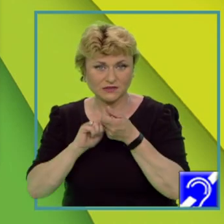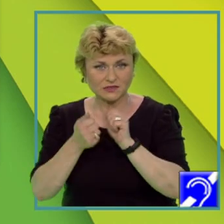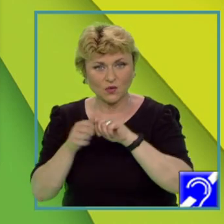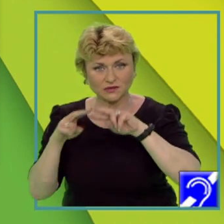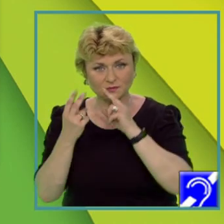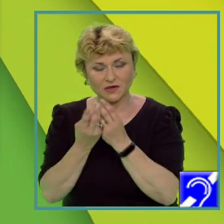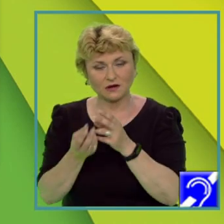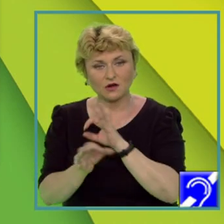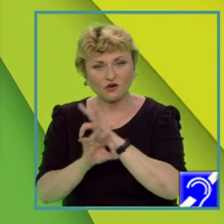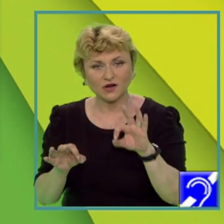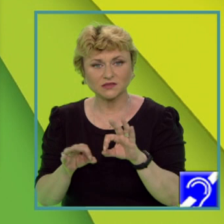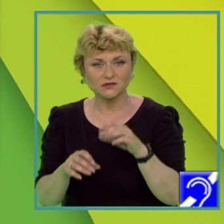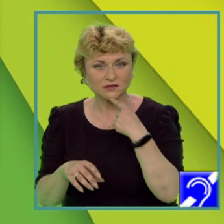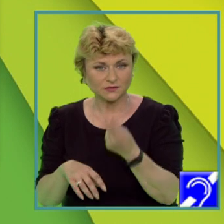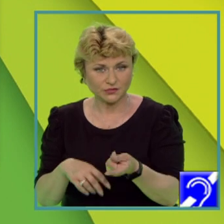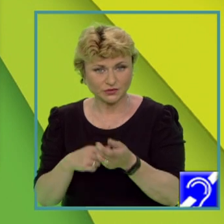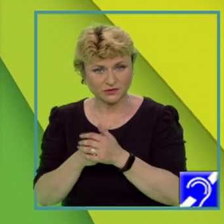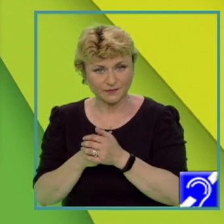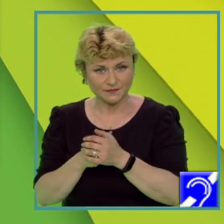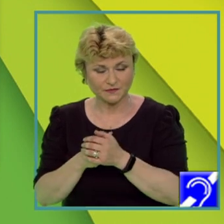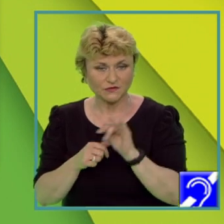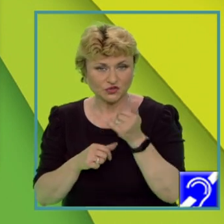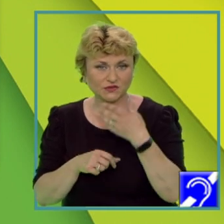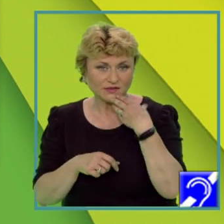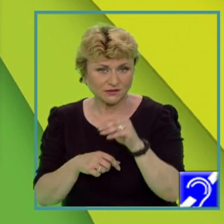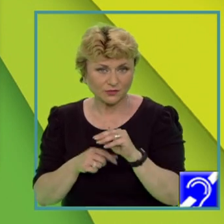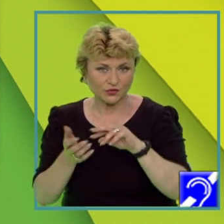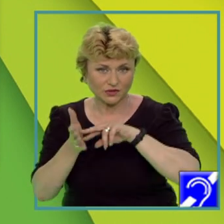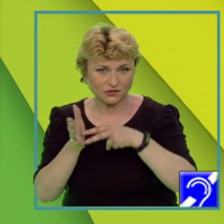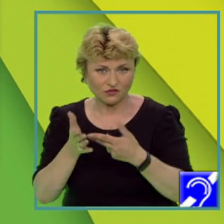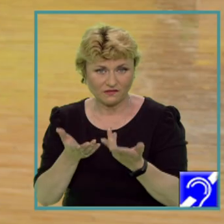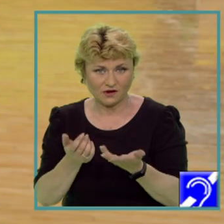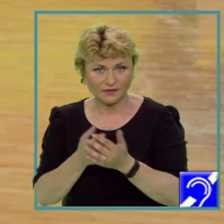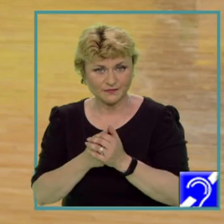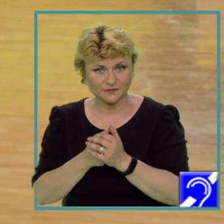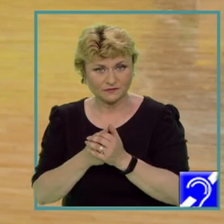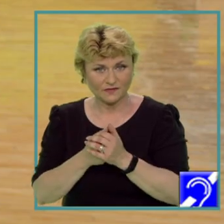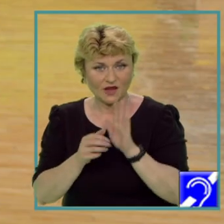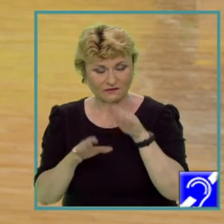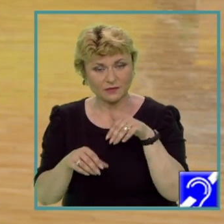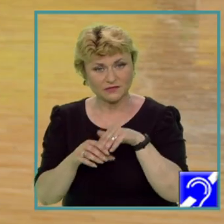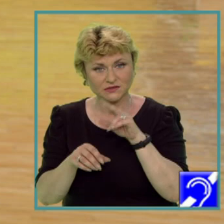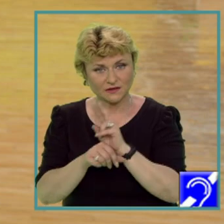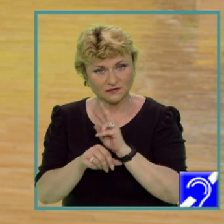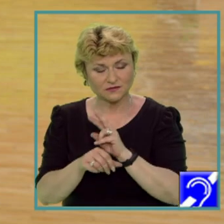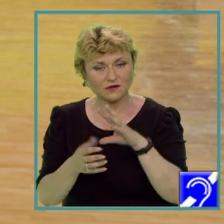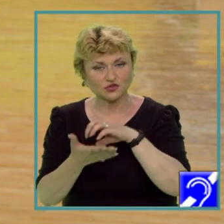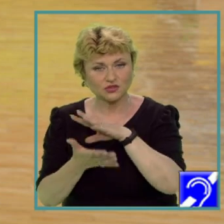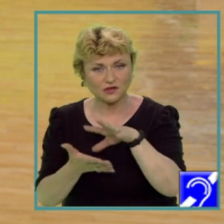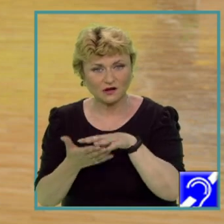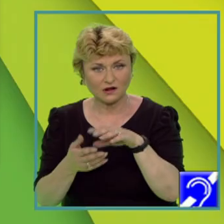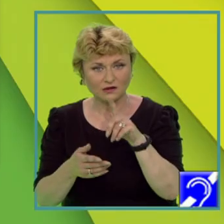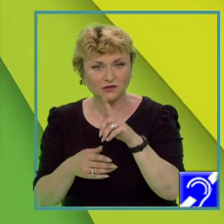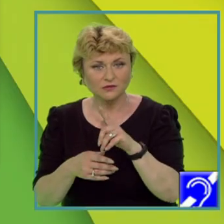corect formulată. Și iată un exemplu de rezolvare. Avem în atenție așezarea geografică a celor două